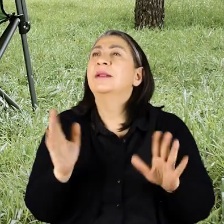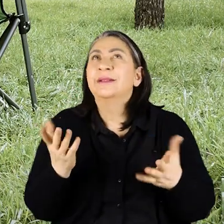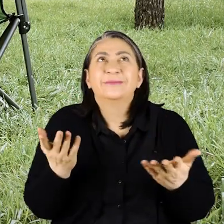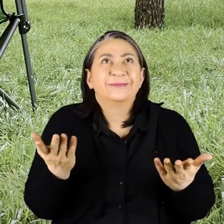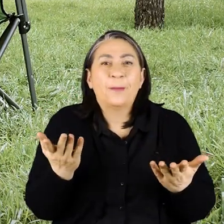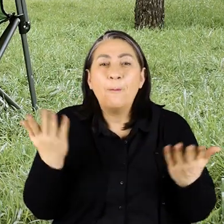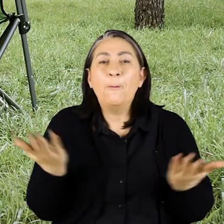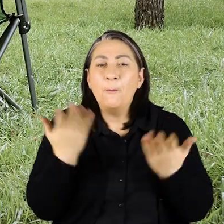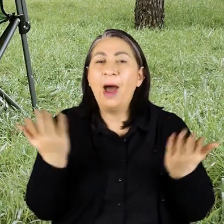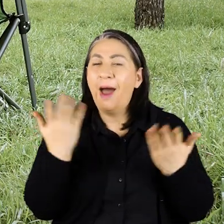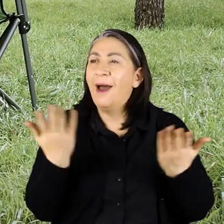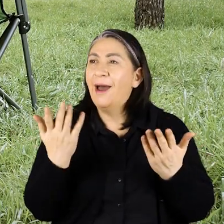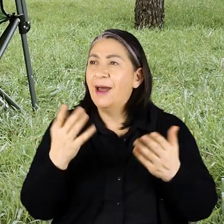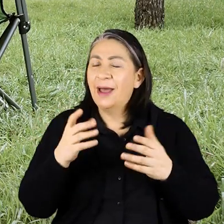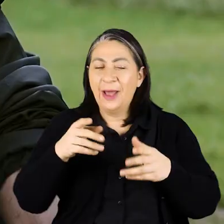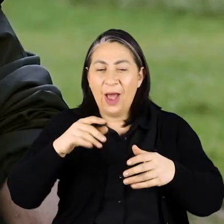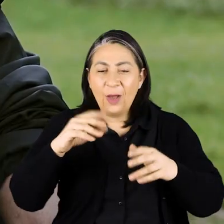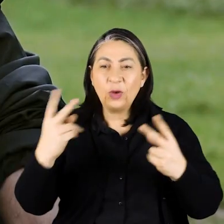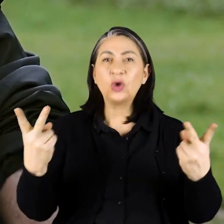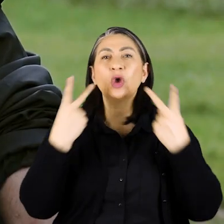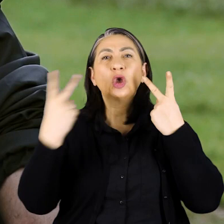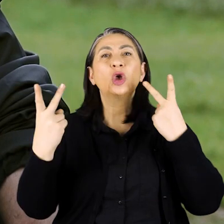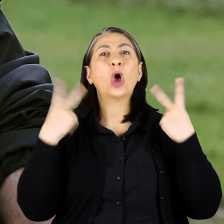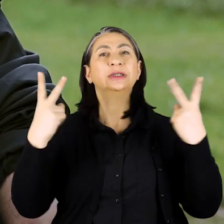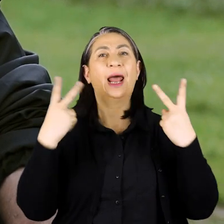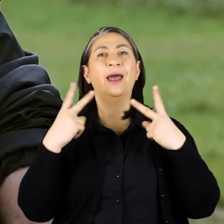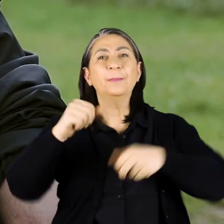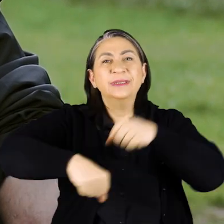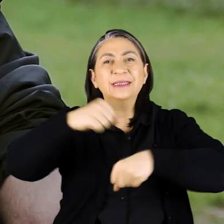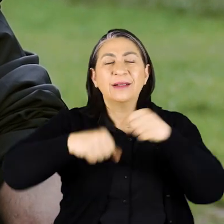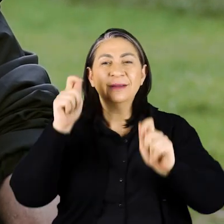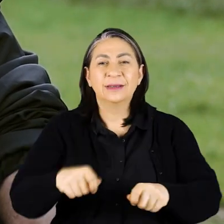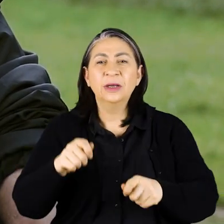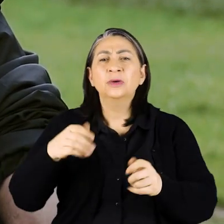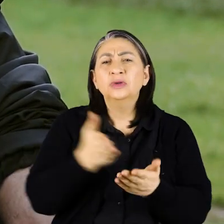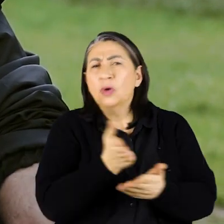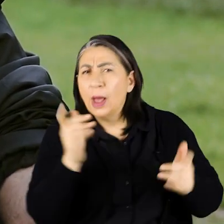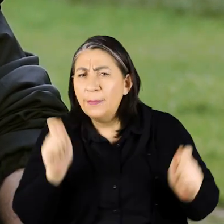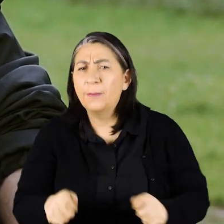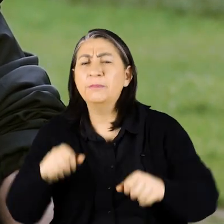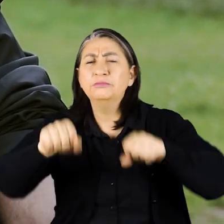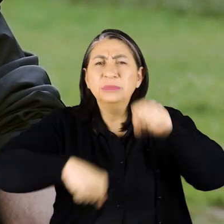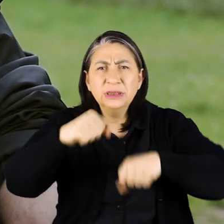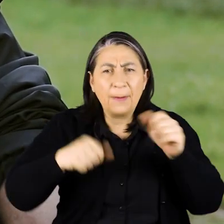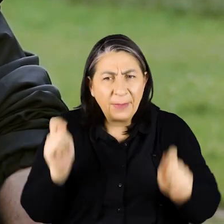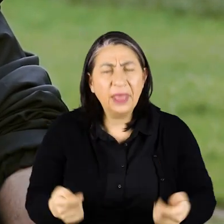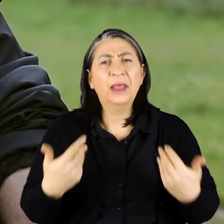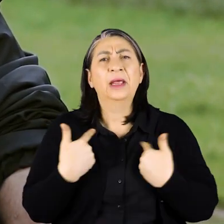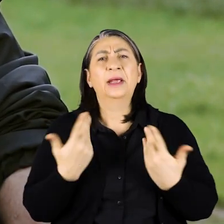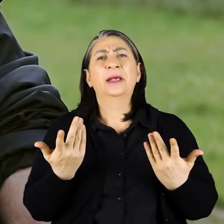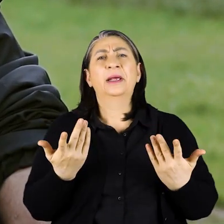Bayağı sen hareket bisikletlerine falan biniyordun Aynen gösteri bisikleti kullanıyordum Skotrını kullandım işte bisikletini kullandım